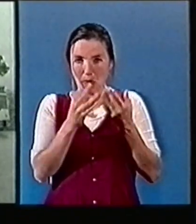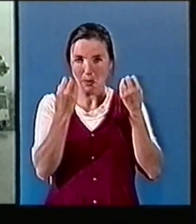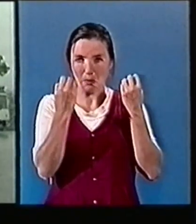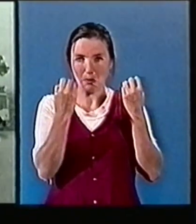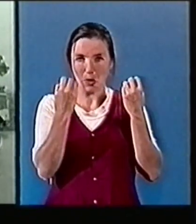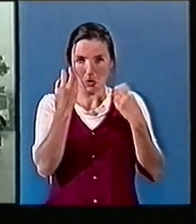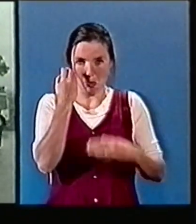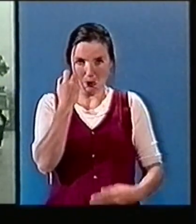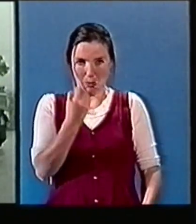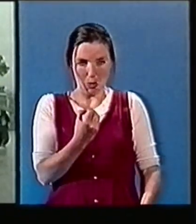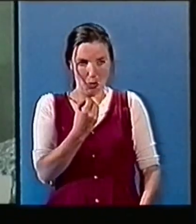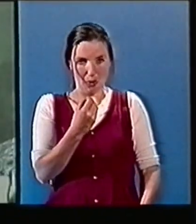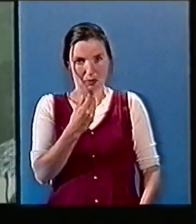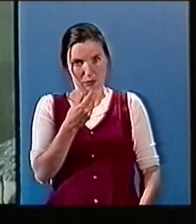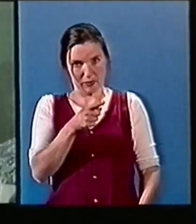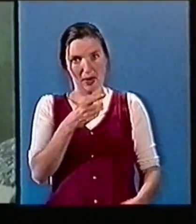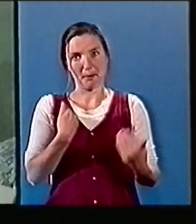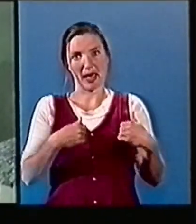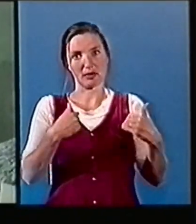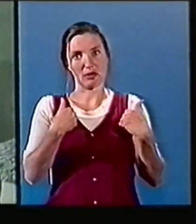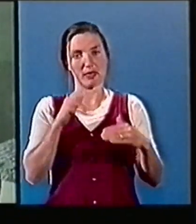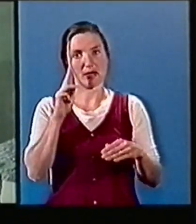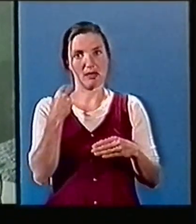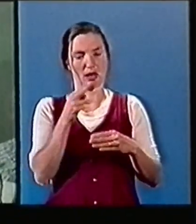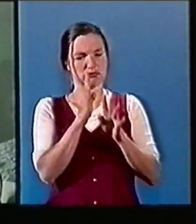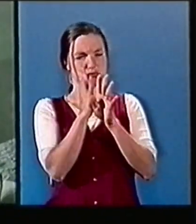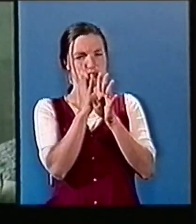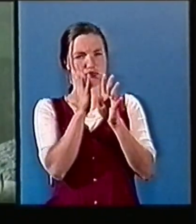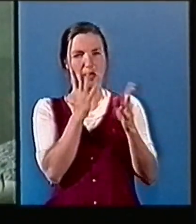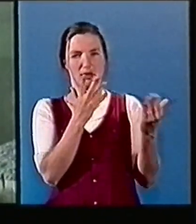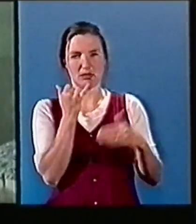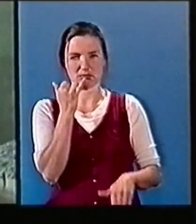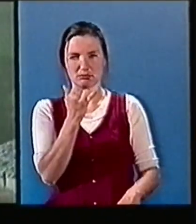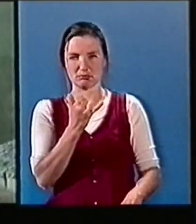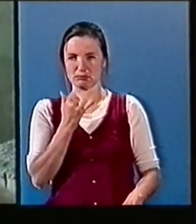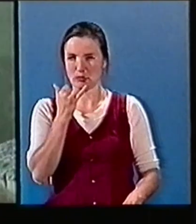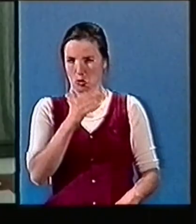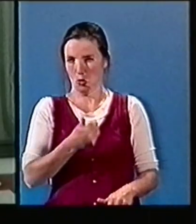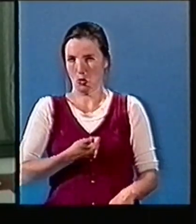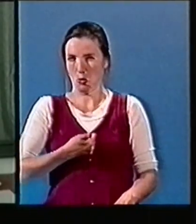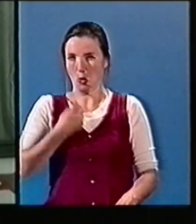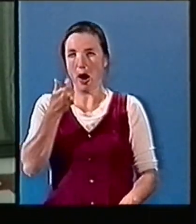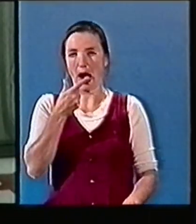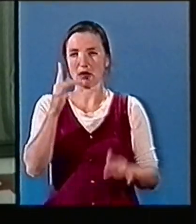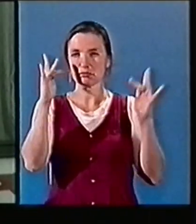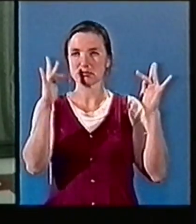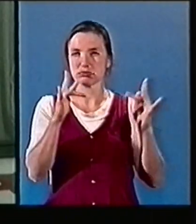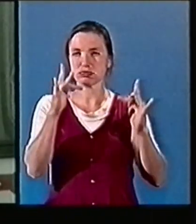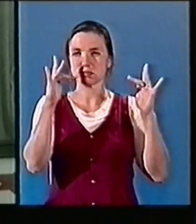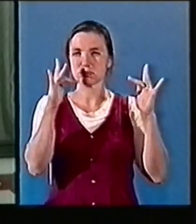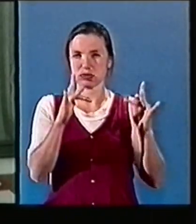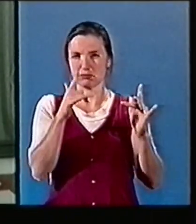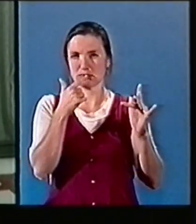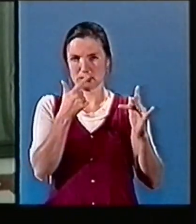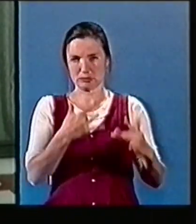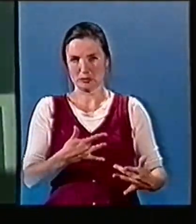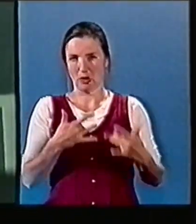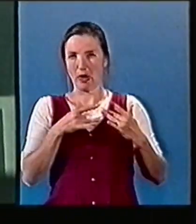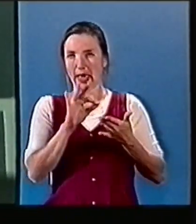patience des électeurs serbes. Drar, ville croate, aura selon toute vraisemblance un maire serbe.